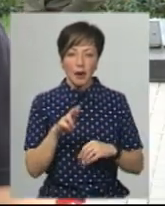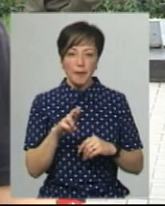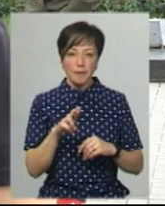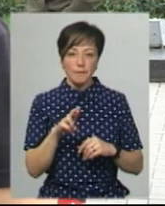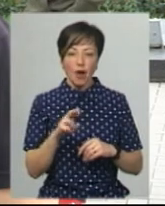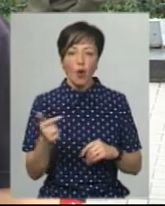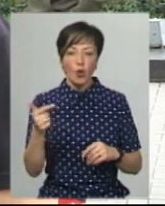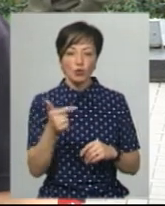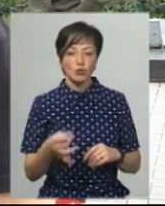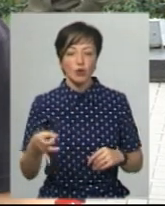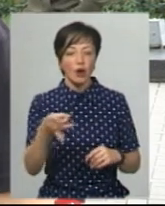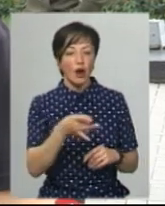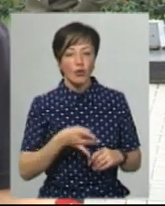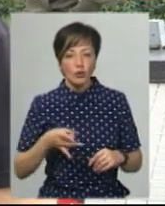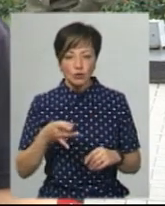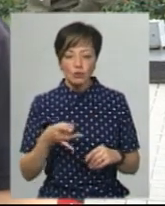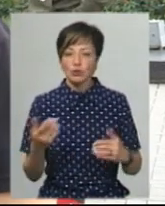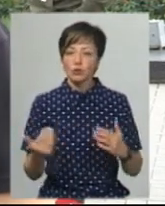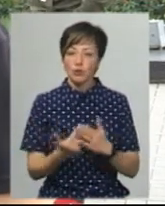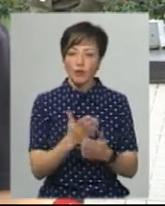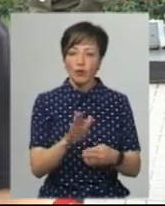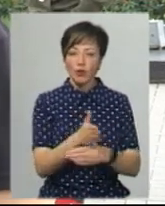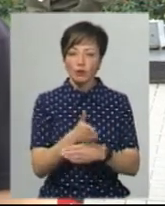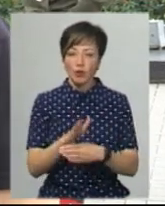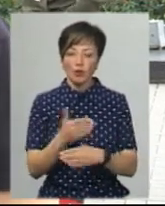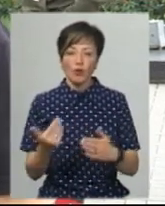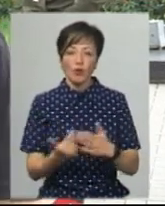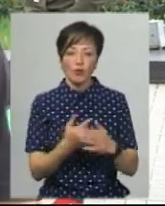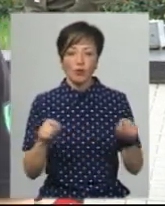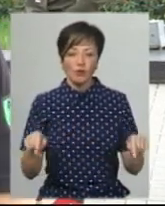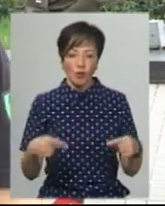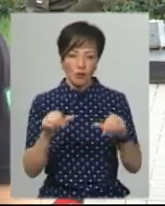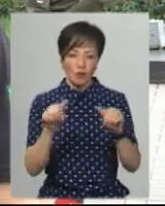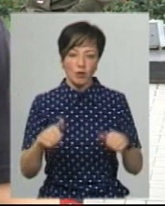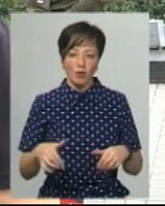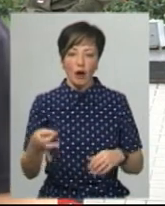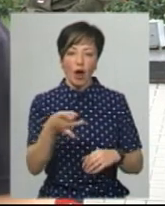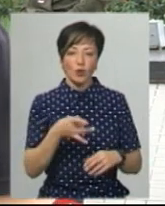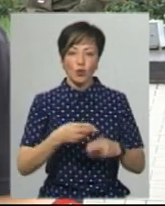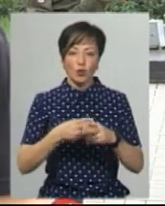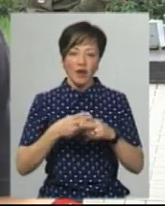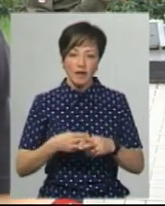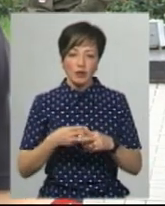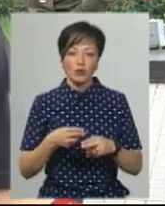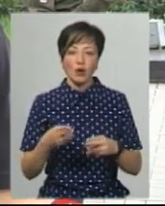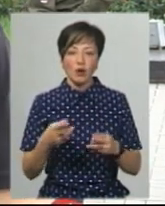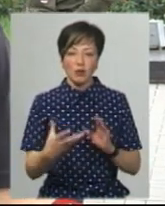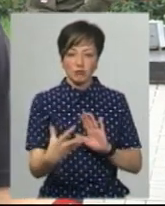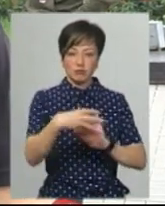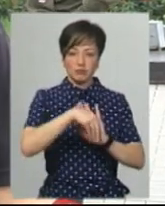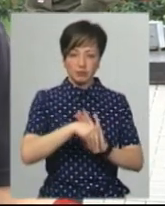населення Городоцького району з новим розподілом і формою новоутвореного району Дунецького, який поглотив